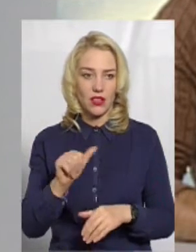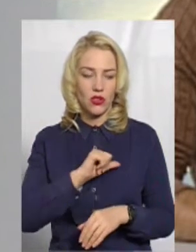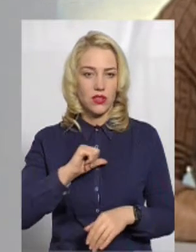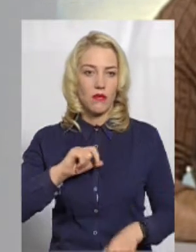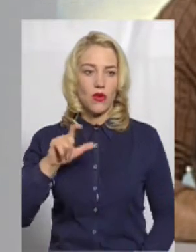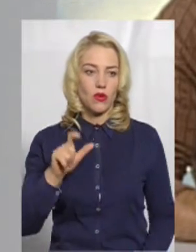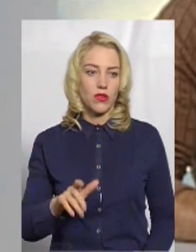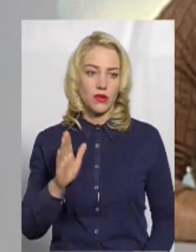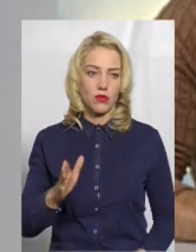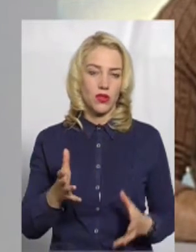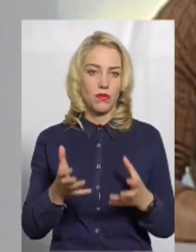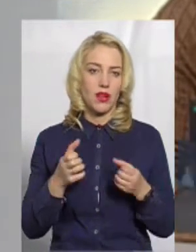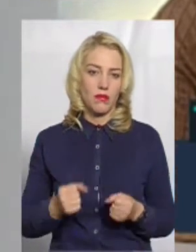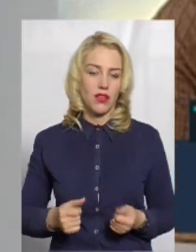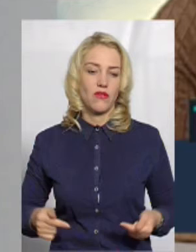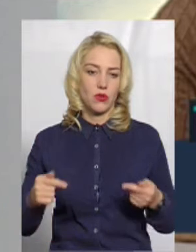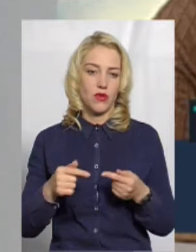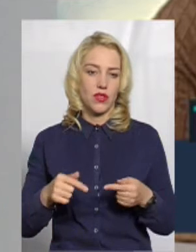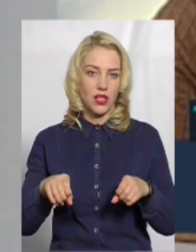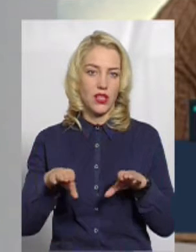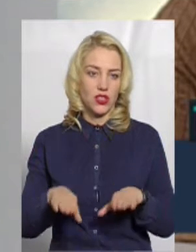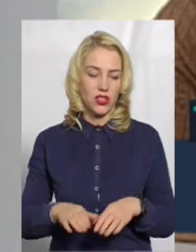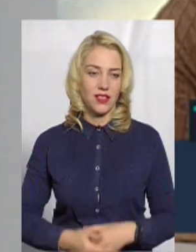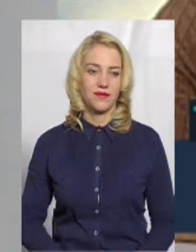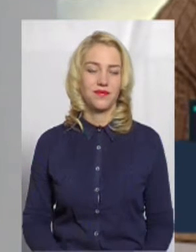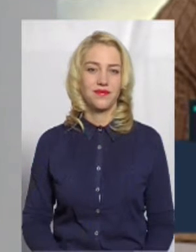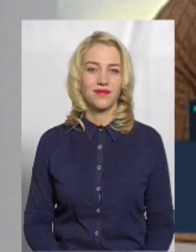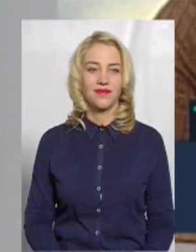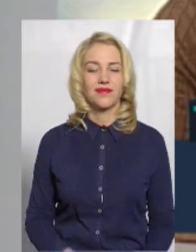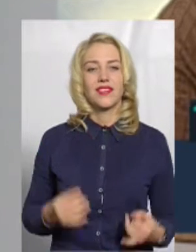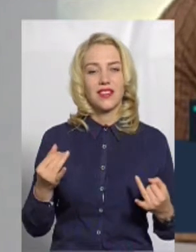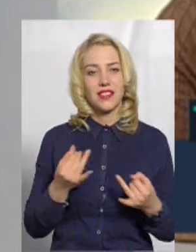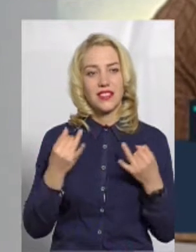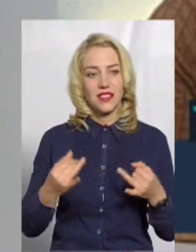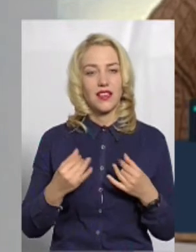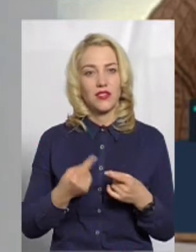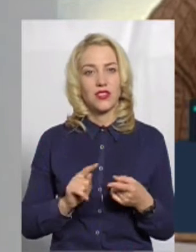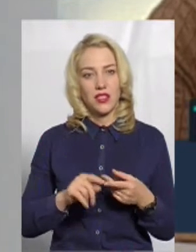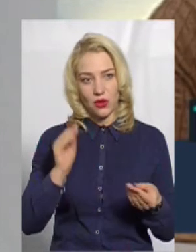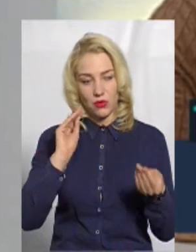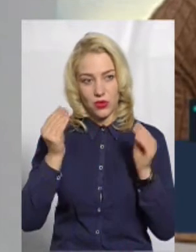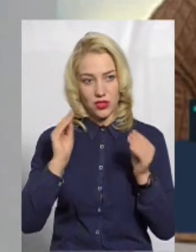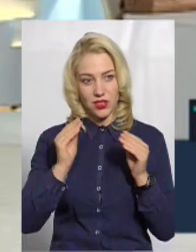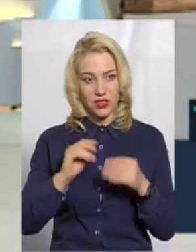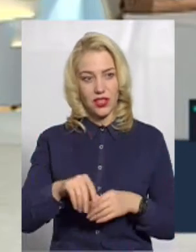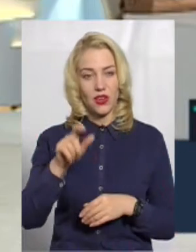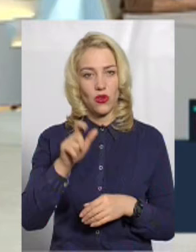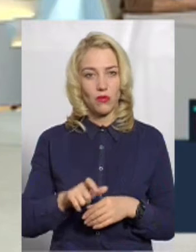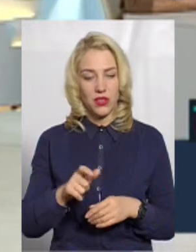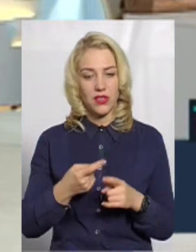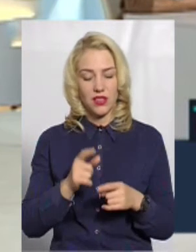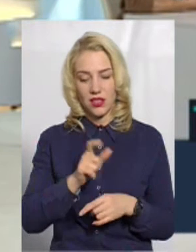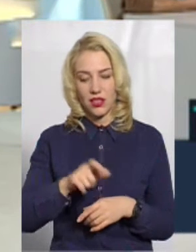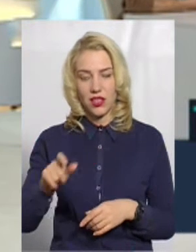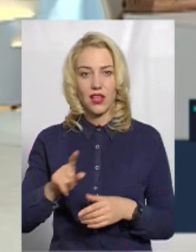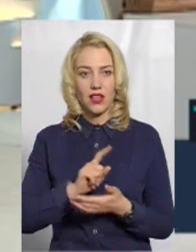громадянин буде приймати відповідне рішення. То цікаво ці позиції. Громадянини, вони